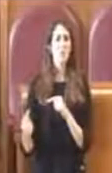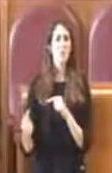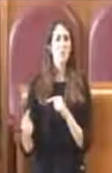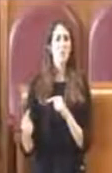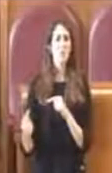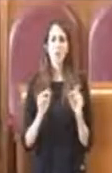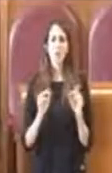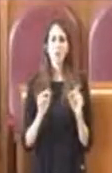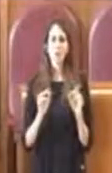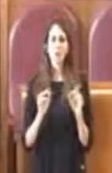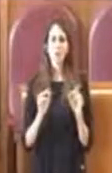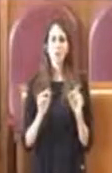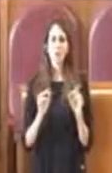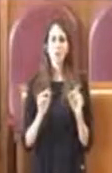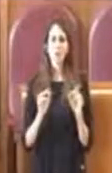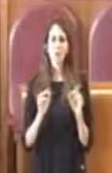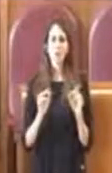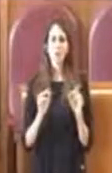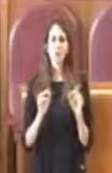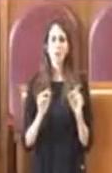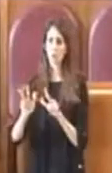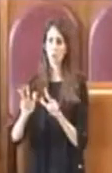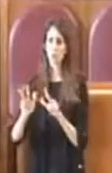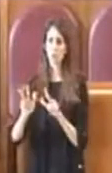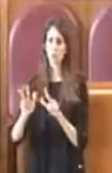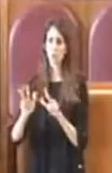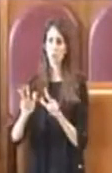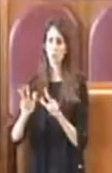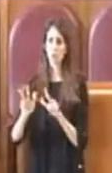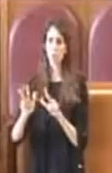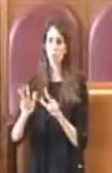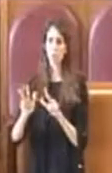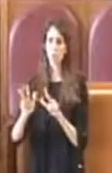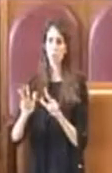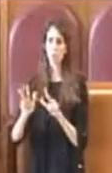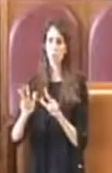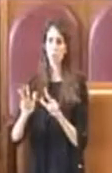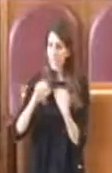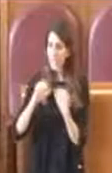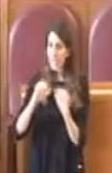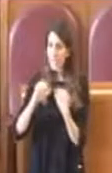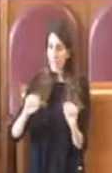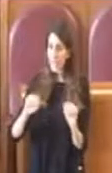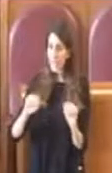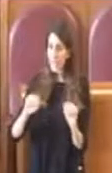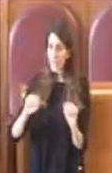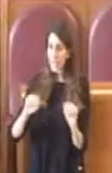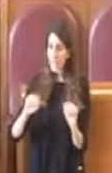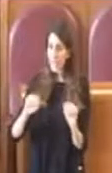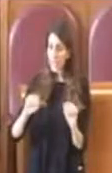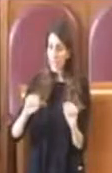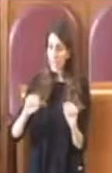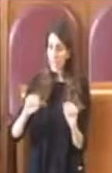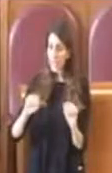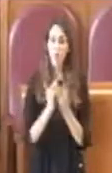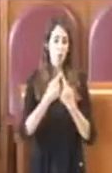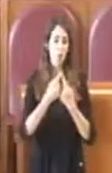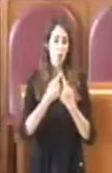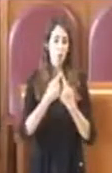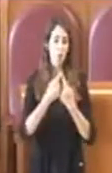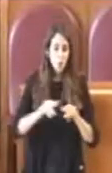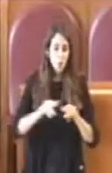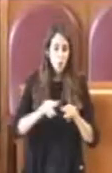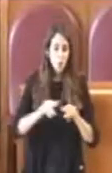i municipi, con municipi anche a guida PD, quindi la consigliera dovrebbe essere al corrente delle riunioni e di quello che si sta